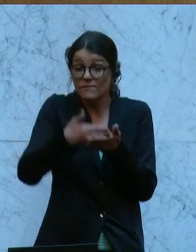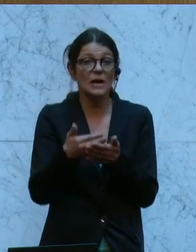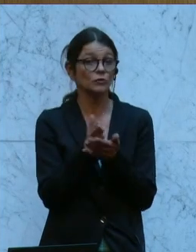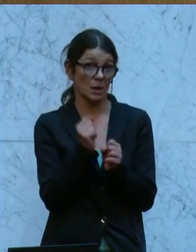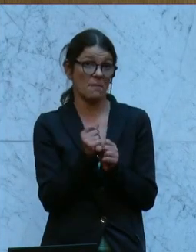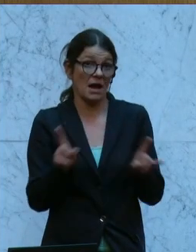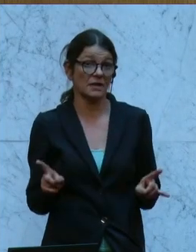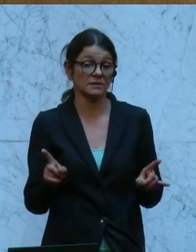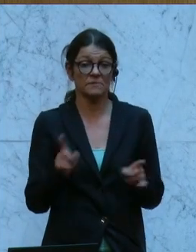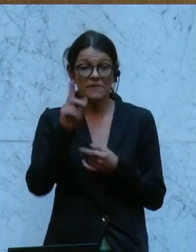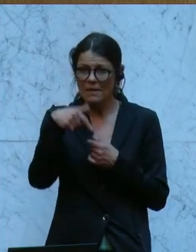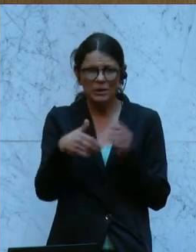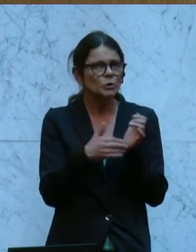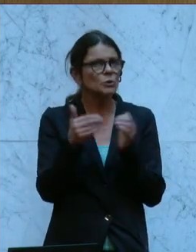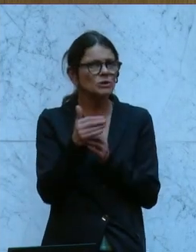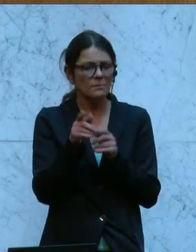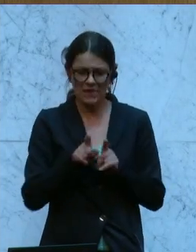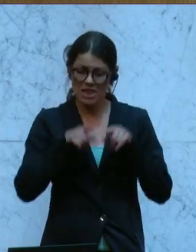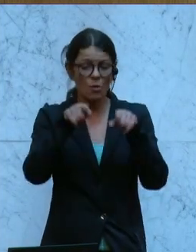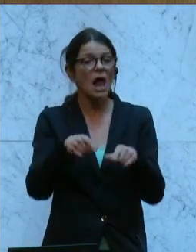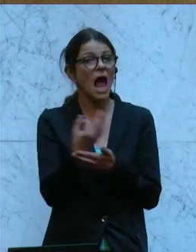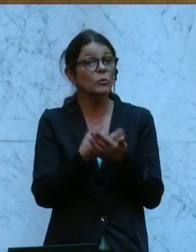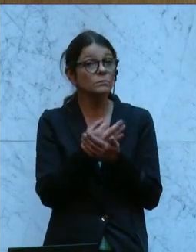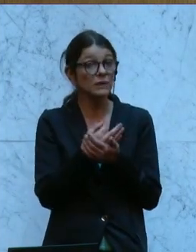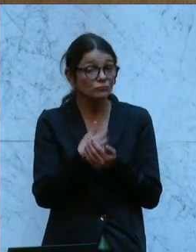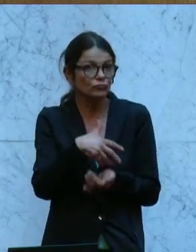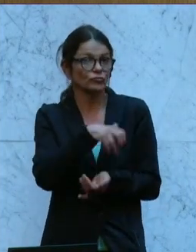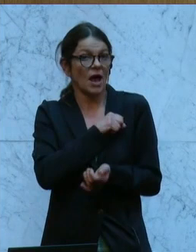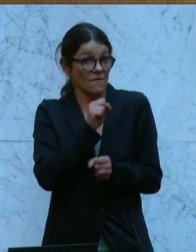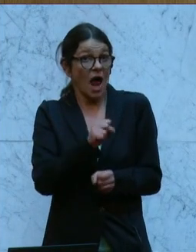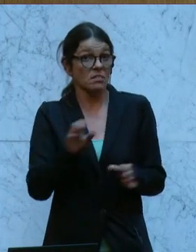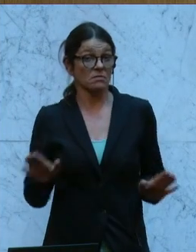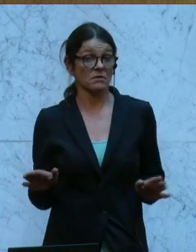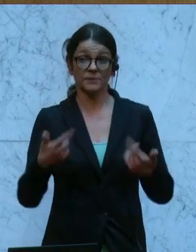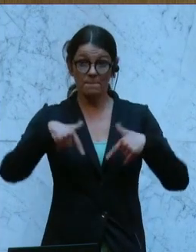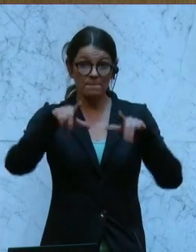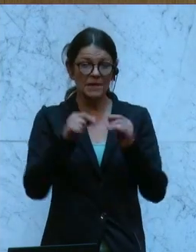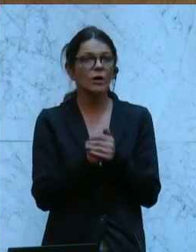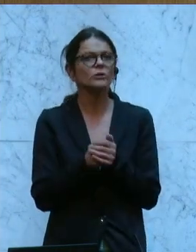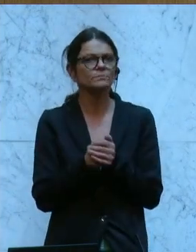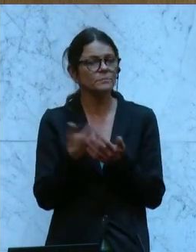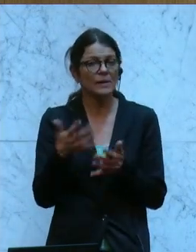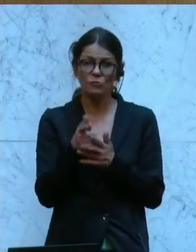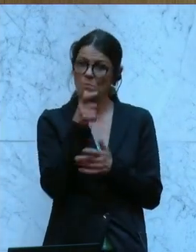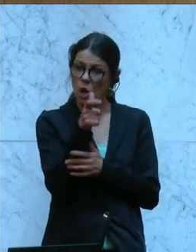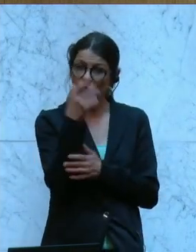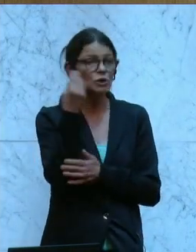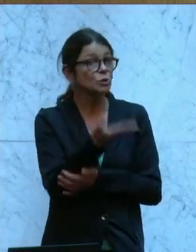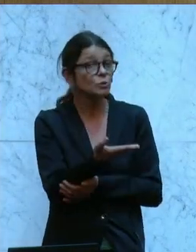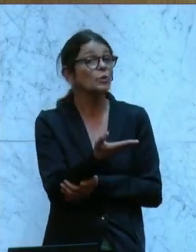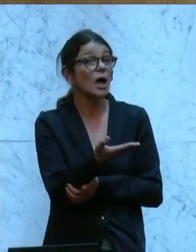werden, um dieses System einer dualen Ausbildung auch zu bewältigen können. Das heißt, dass eben entsprechend auch die Berufsschulen